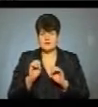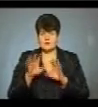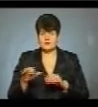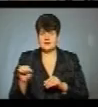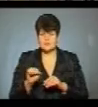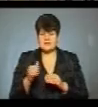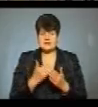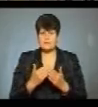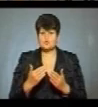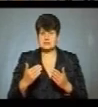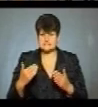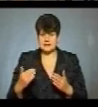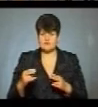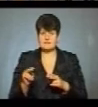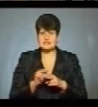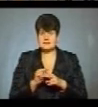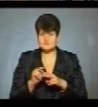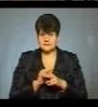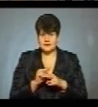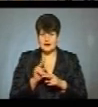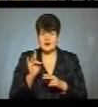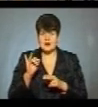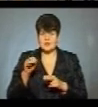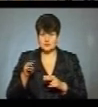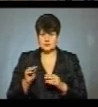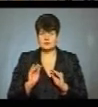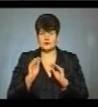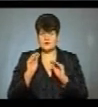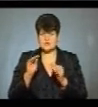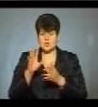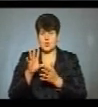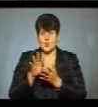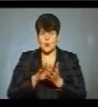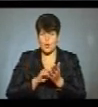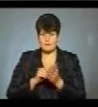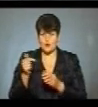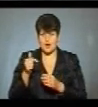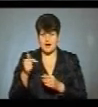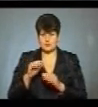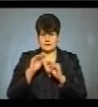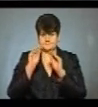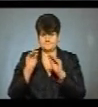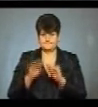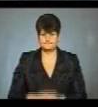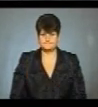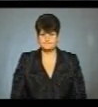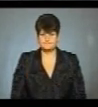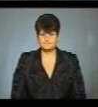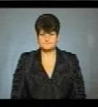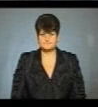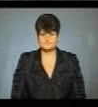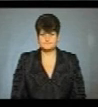теребовлянський музей. У відреставрованій ратуші, каже, повісять копію грамоти. Соломія Струс, Марта Журавель, новини на Суспільному,